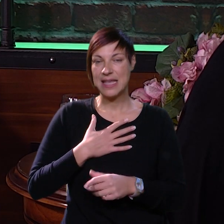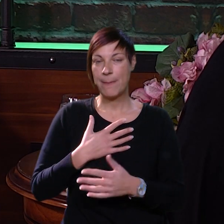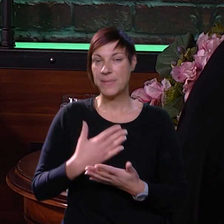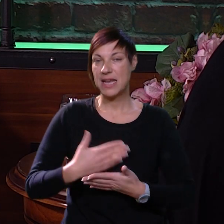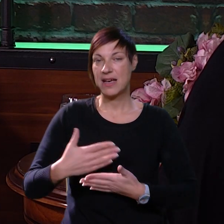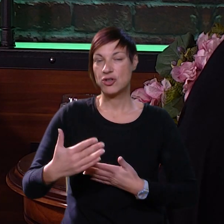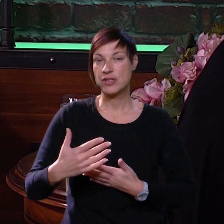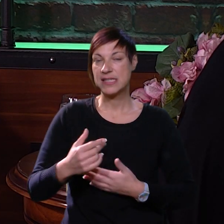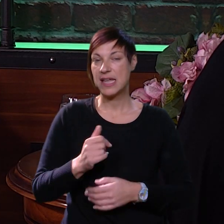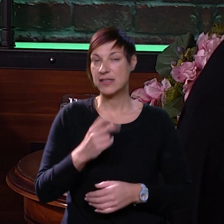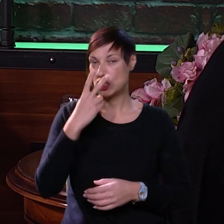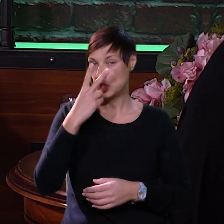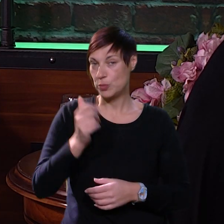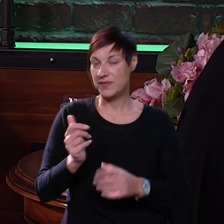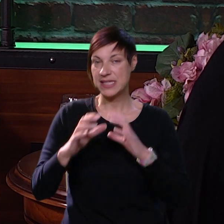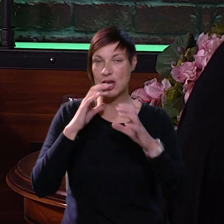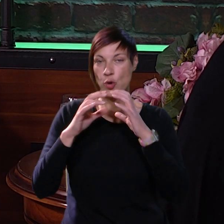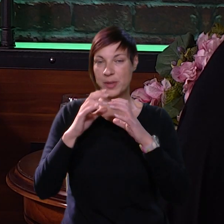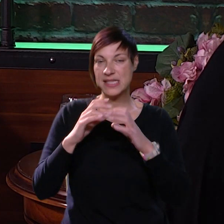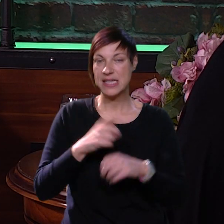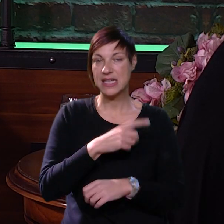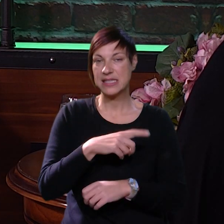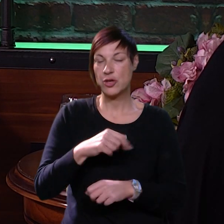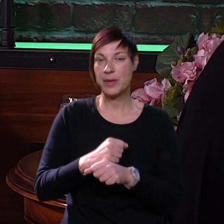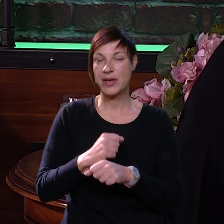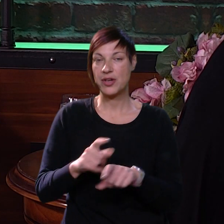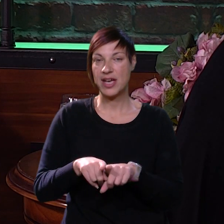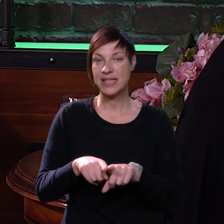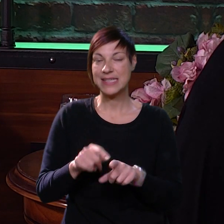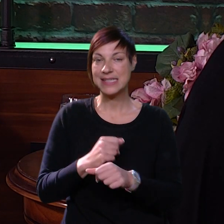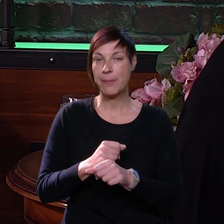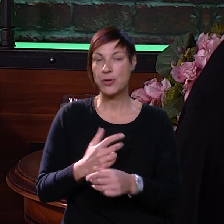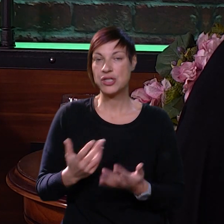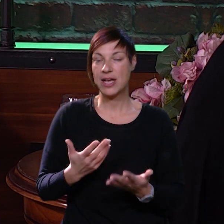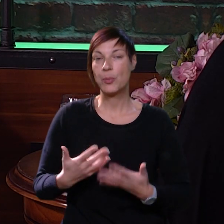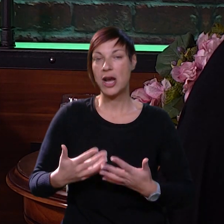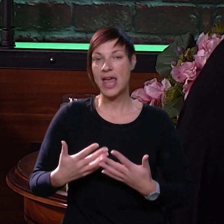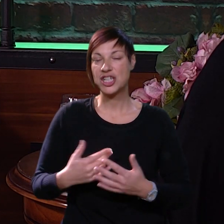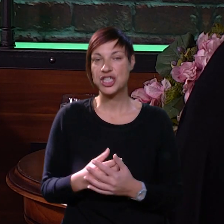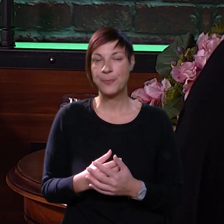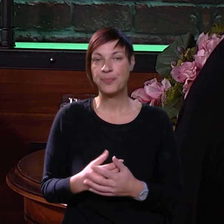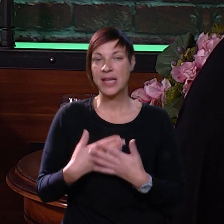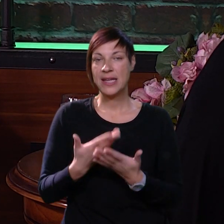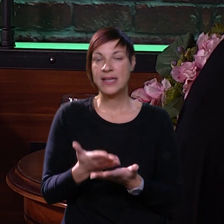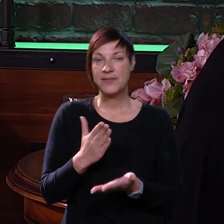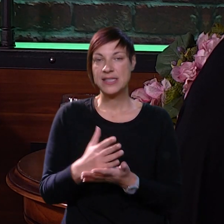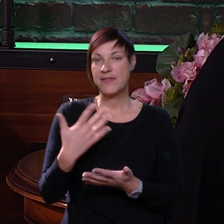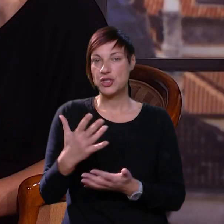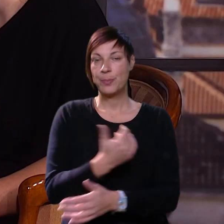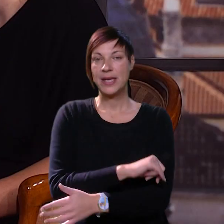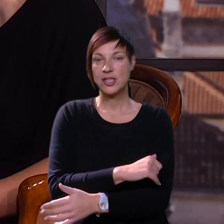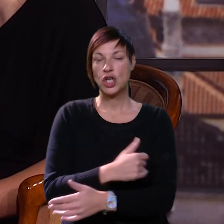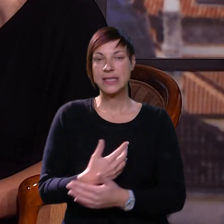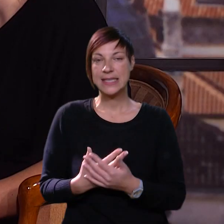i neka konstantna supervizija i komunikacija sa ljudima koji rade toj isti posao kako bi nam bilo lakše. Vi ste već